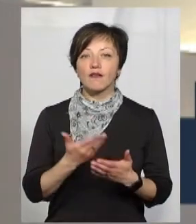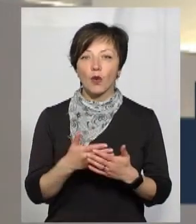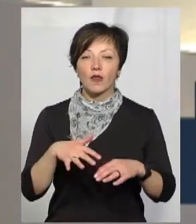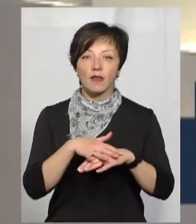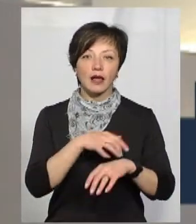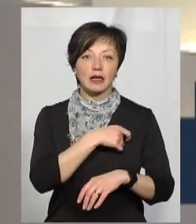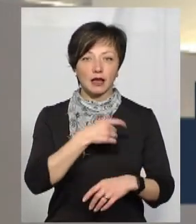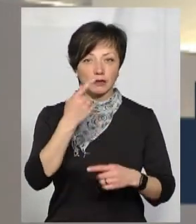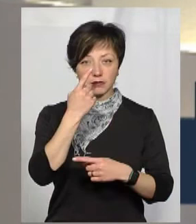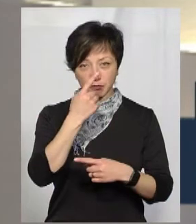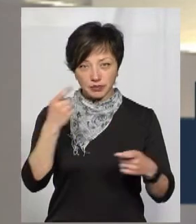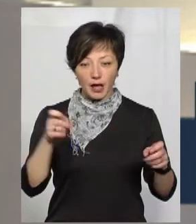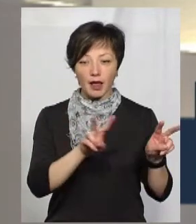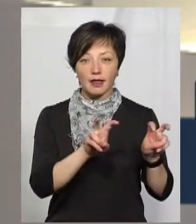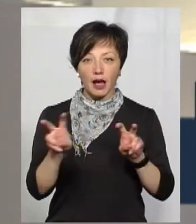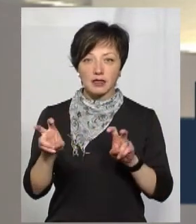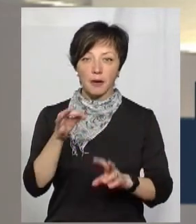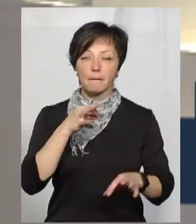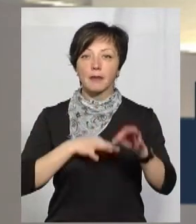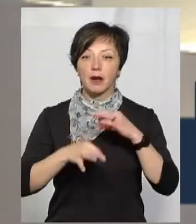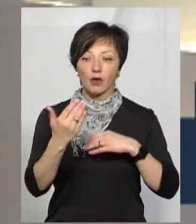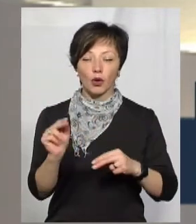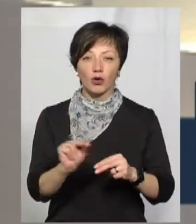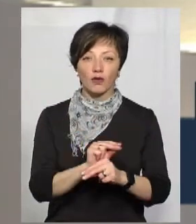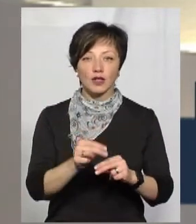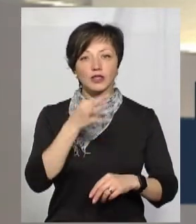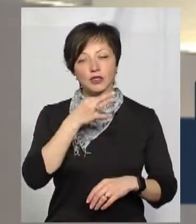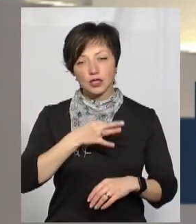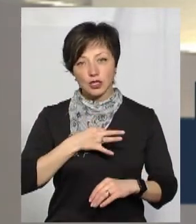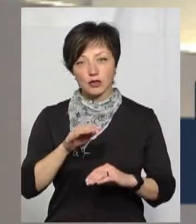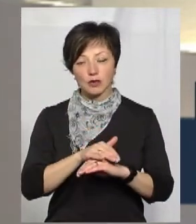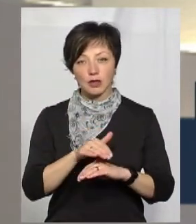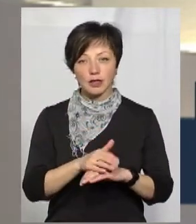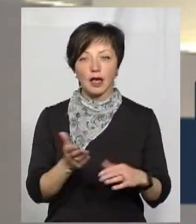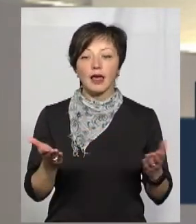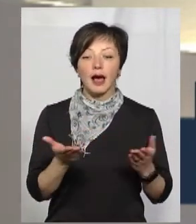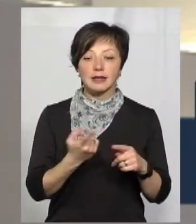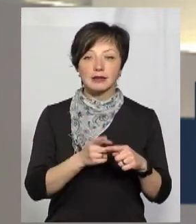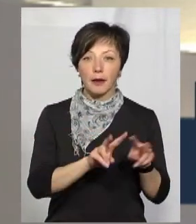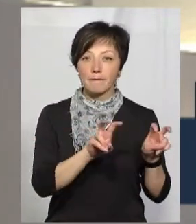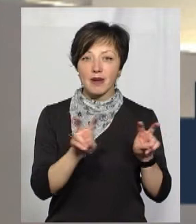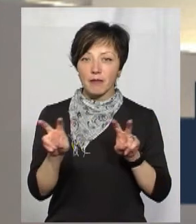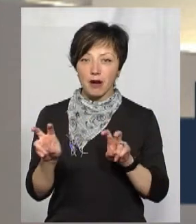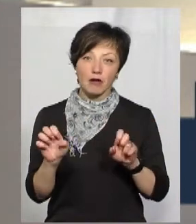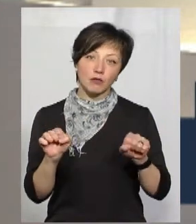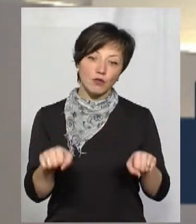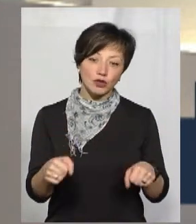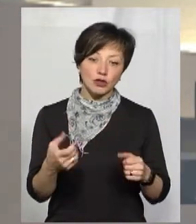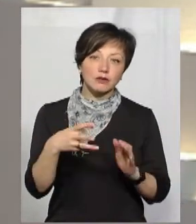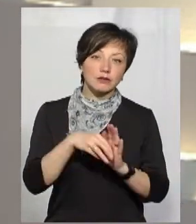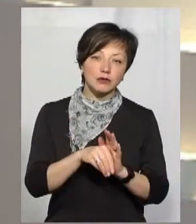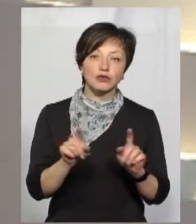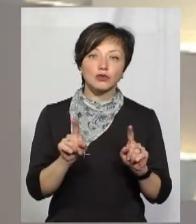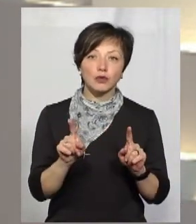Нардеп озвучив назви препаратів, якими лікували його. Скажіть, пані Валентину, які з цих препаратів, можливо, назвіть діючі